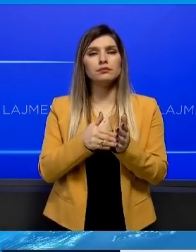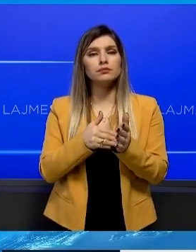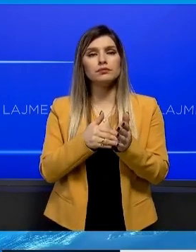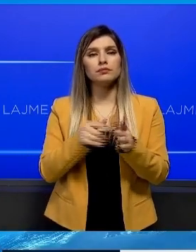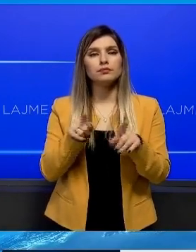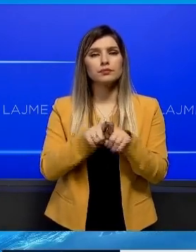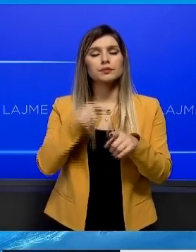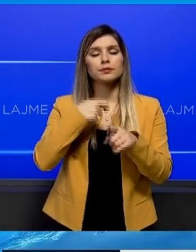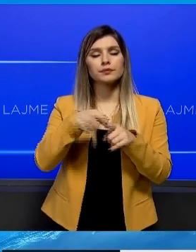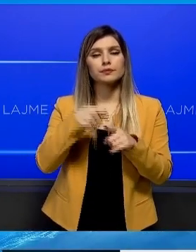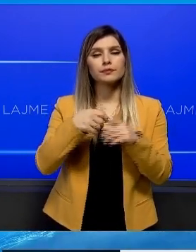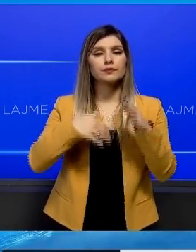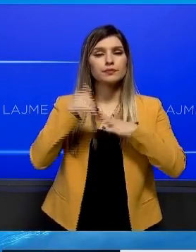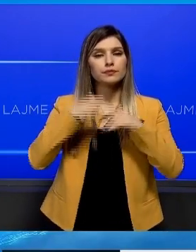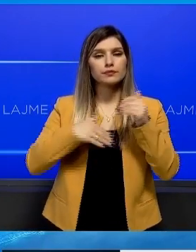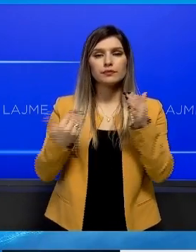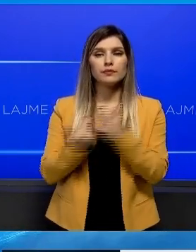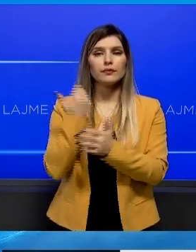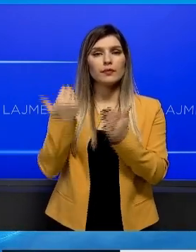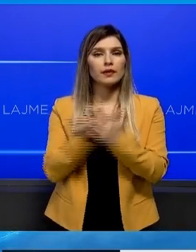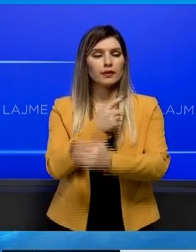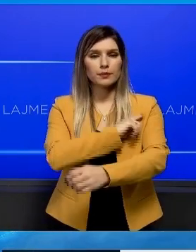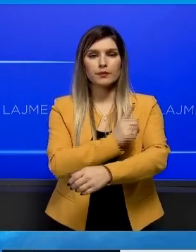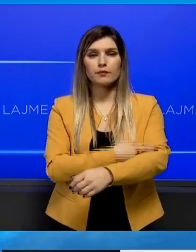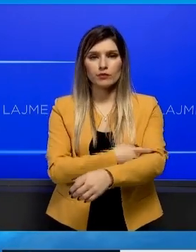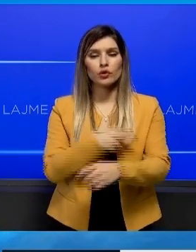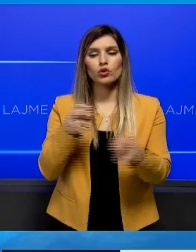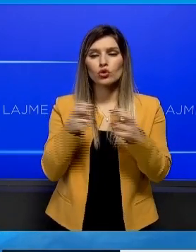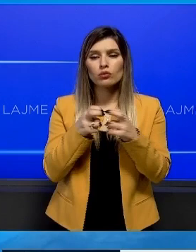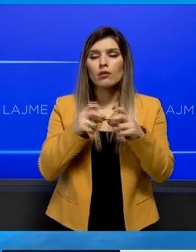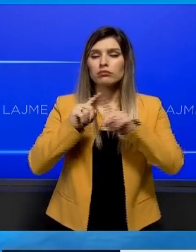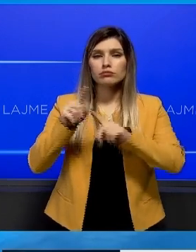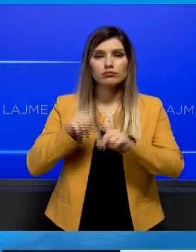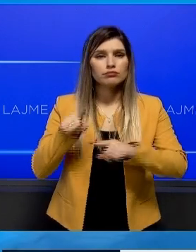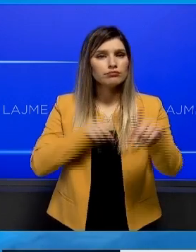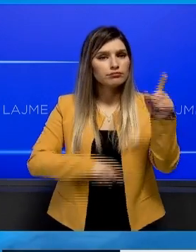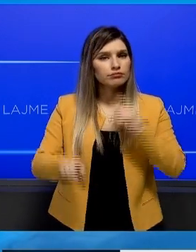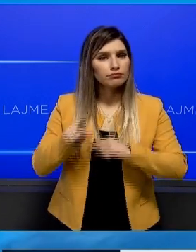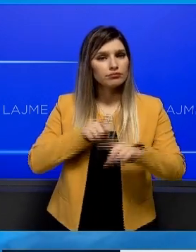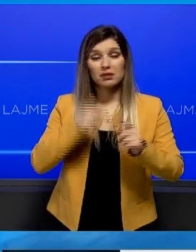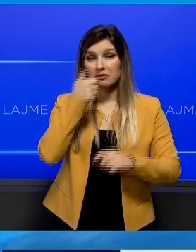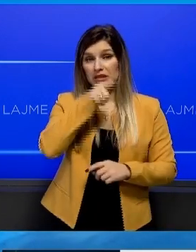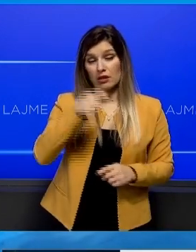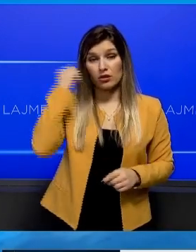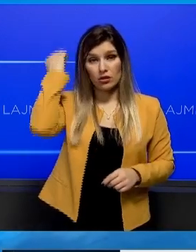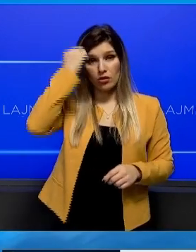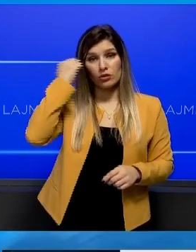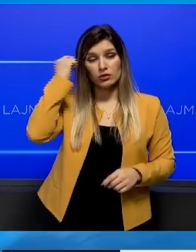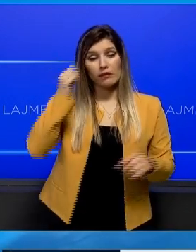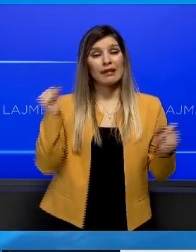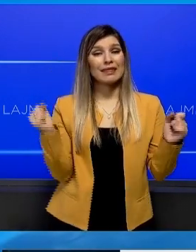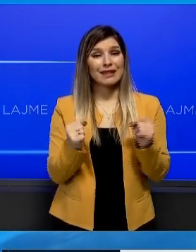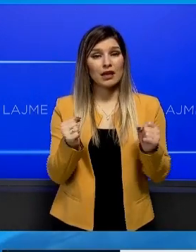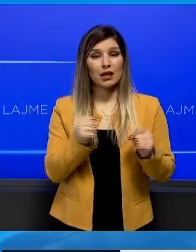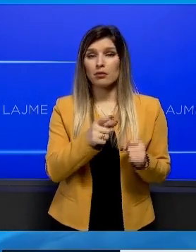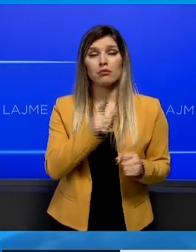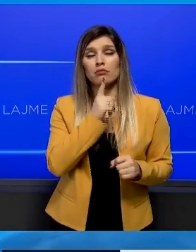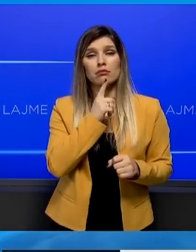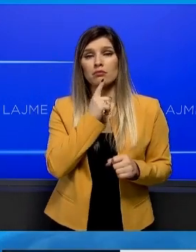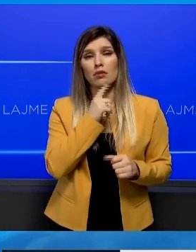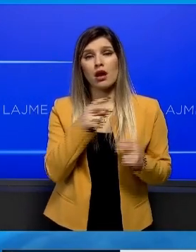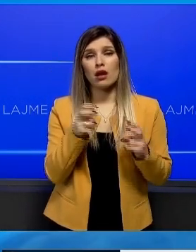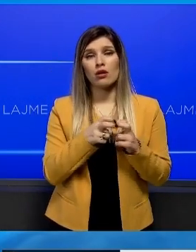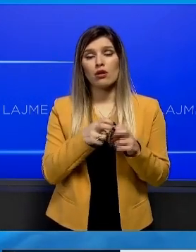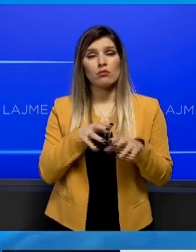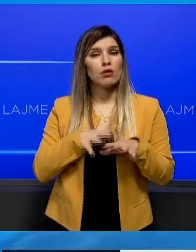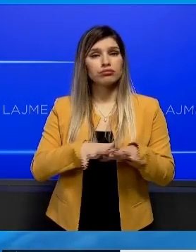nëndërtim të kapacitetetve treja gjenëruse, sëpse Kosova posashërës gjardimnit nuk imë përlën kërkesat